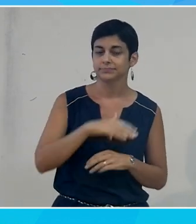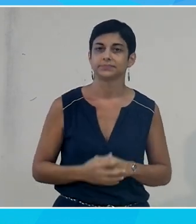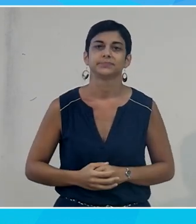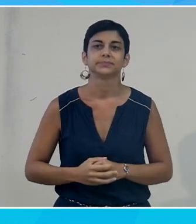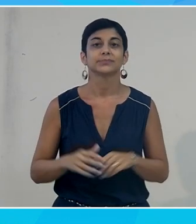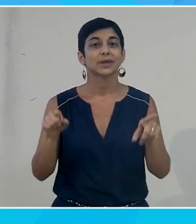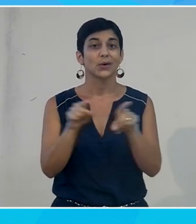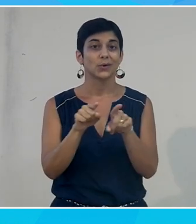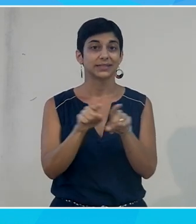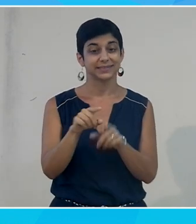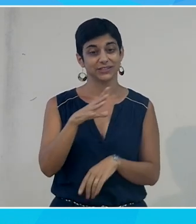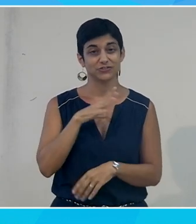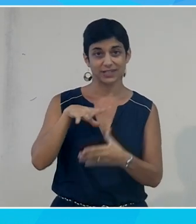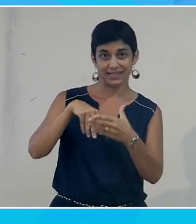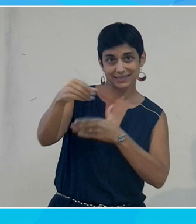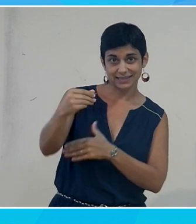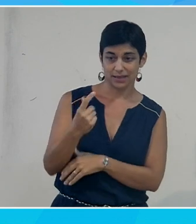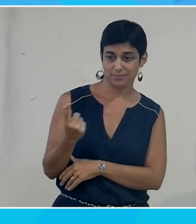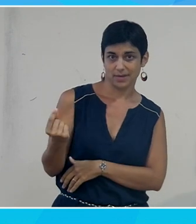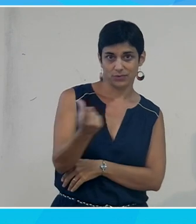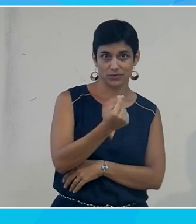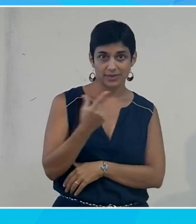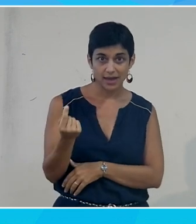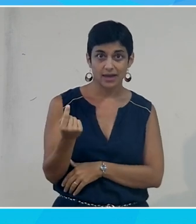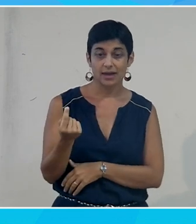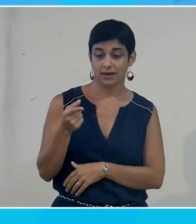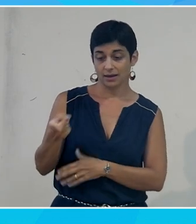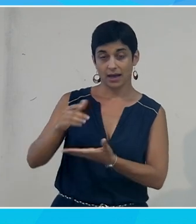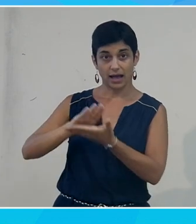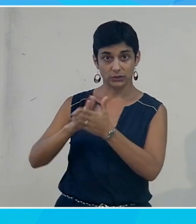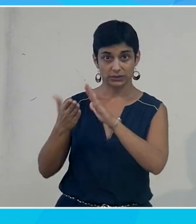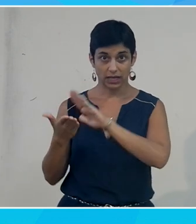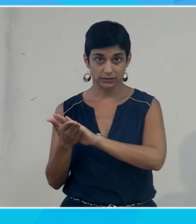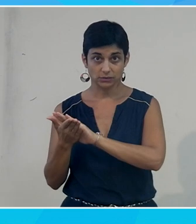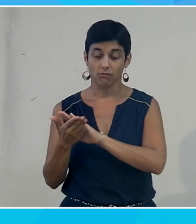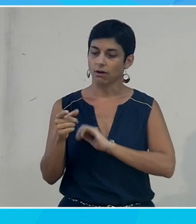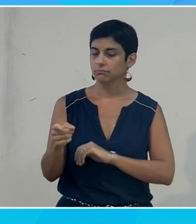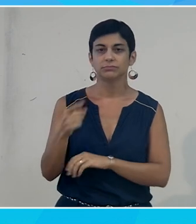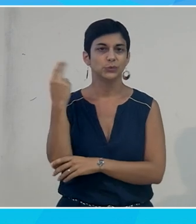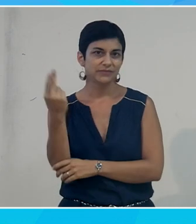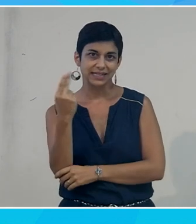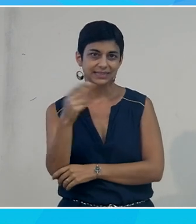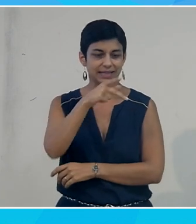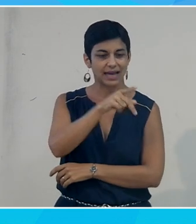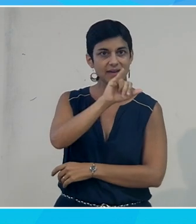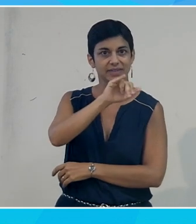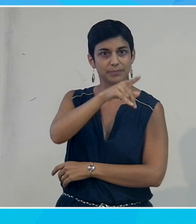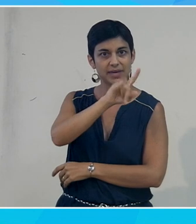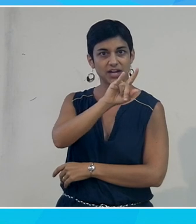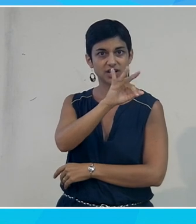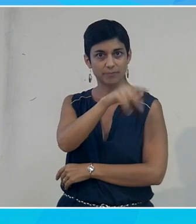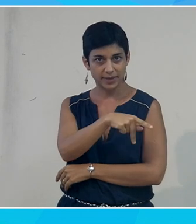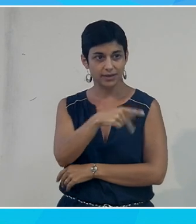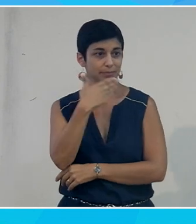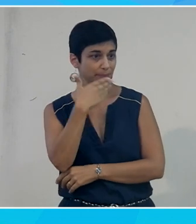également des partenariats externes avec cette association entre l'université et le FIP HFP que je remercie